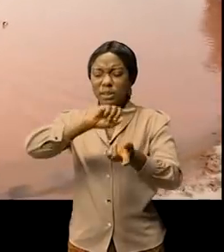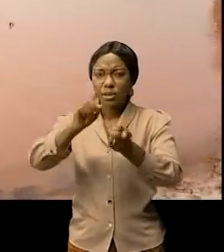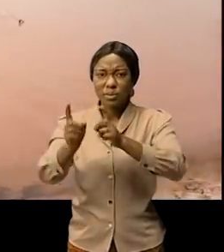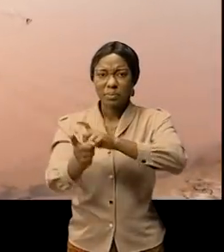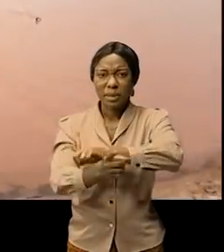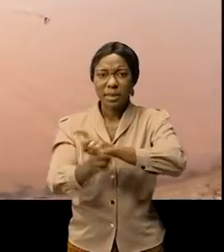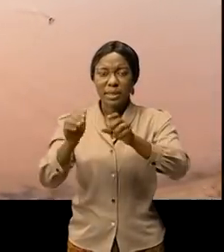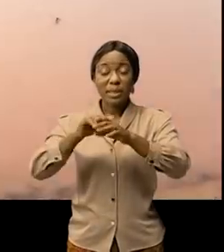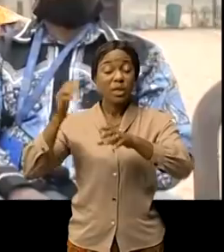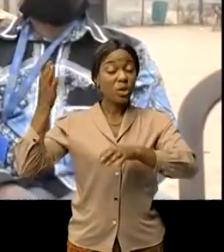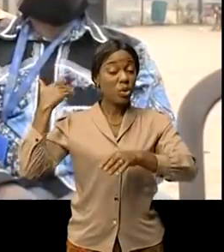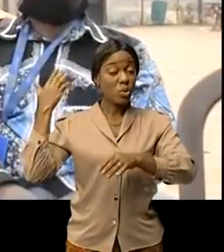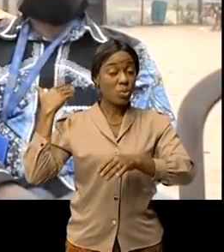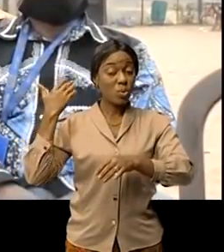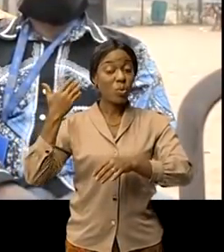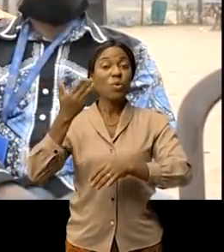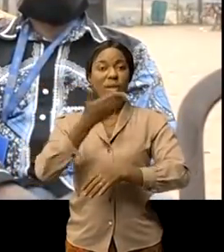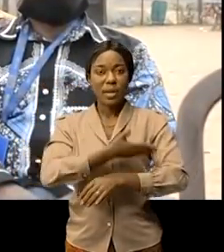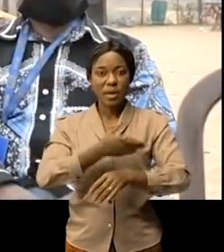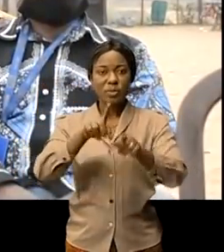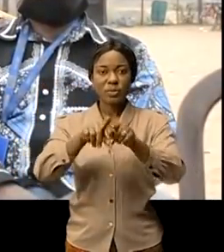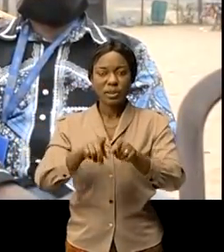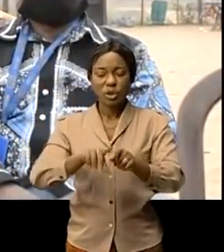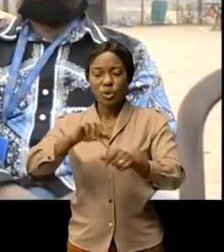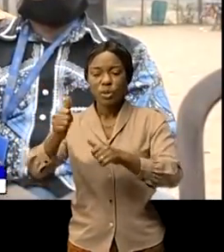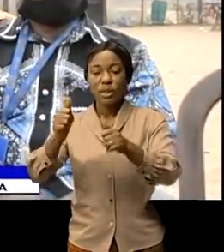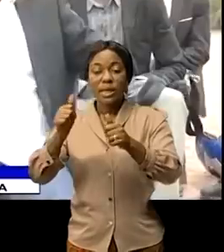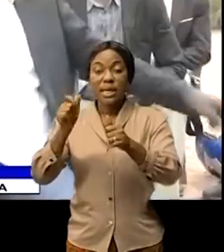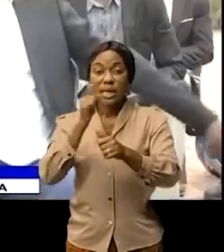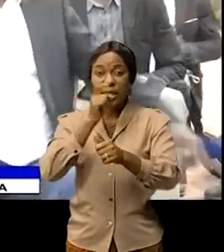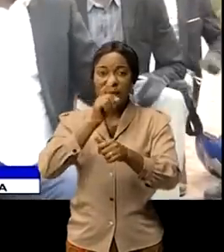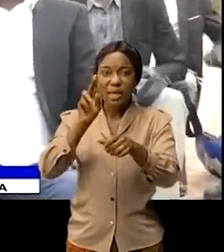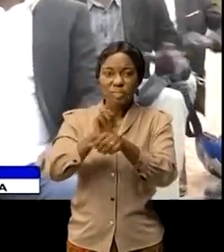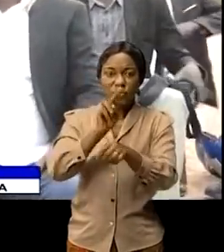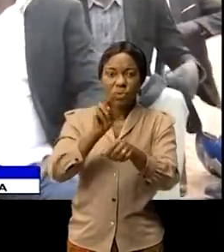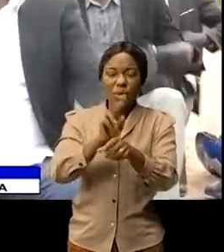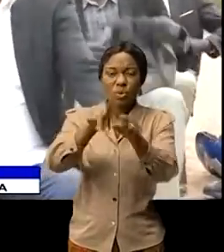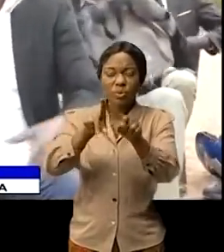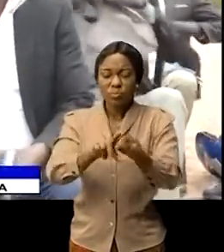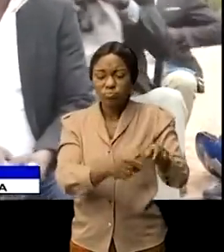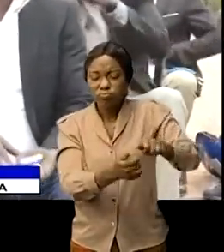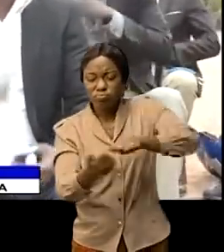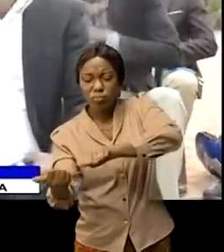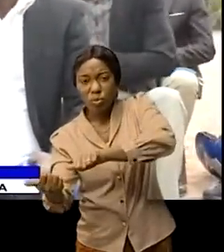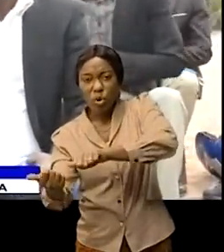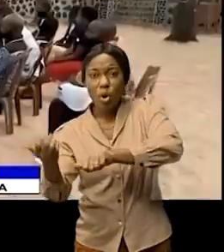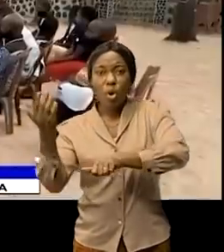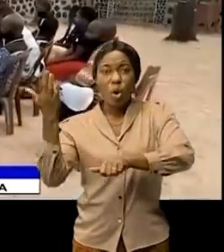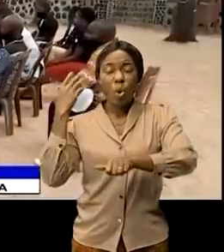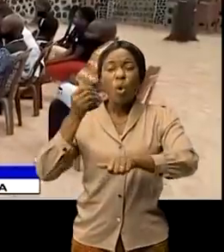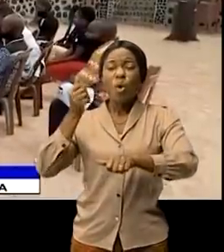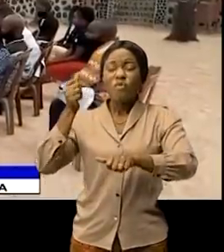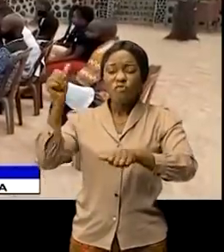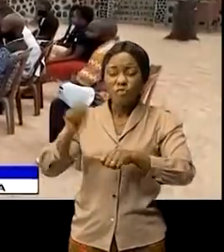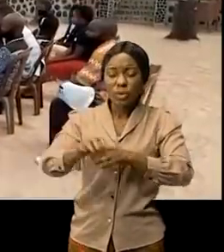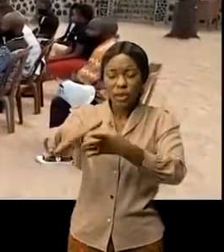des eaux de la rivière Tsikapa il s'agit d'une usine d'exploitation de diamants de l'Angola qui aurait déversé un produit chimique toxique qui a